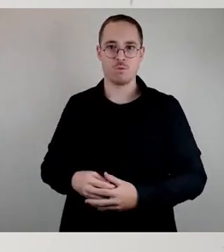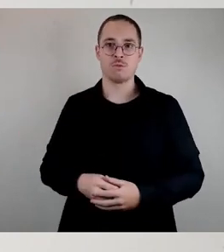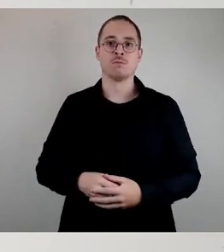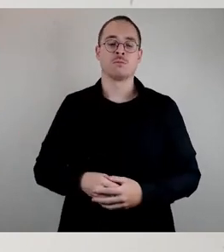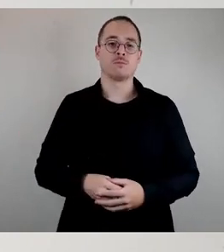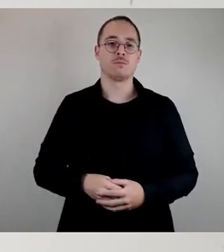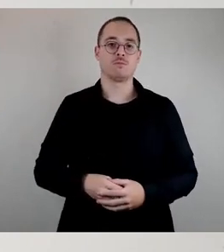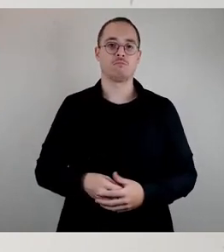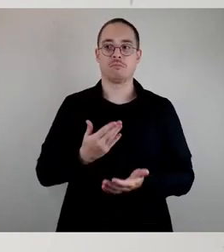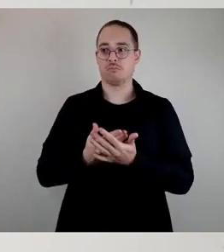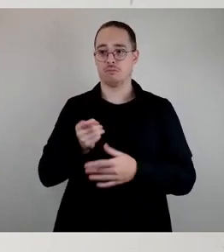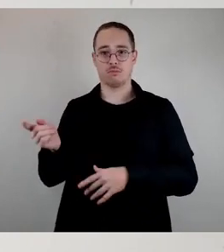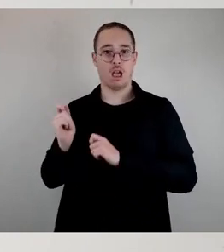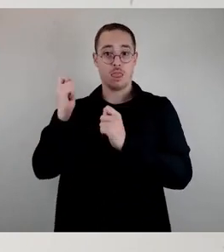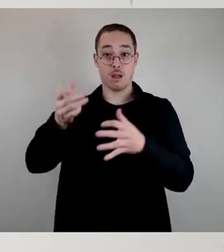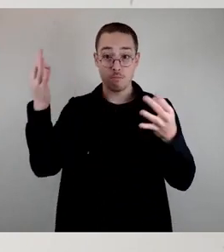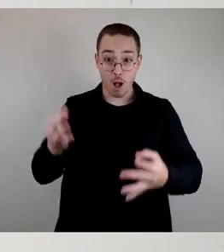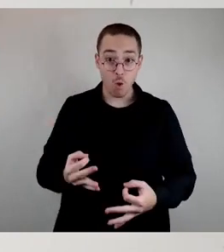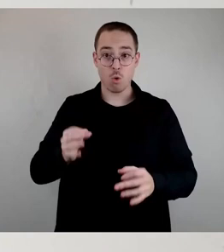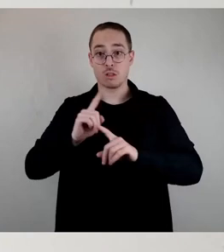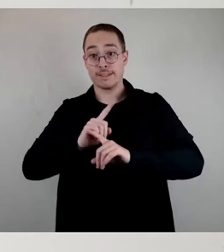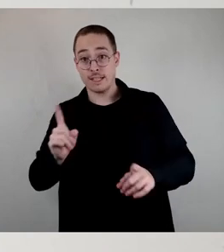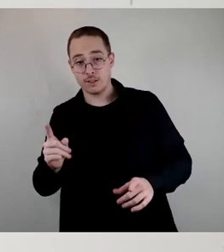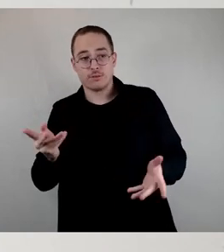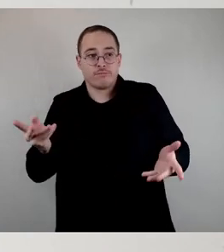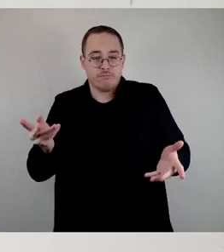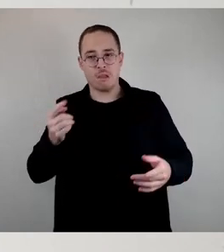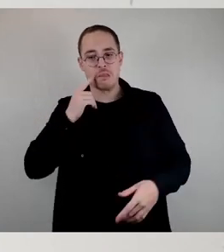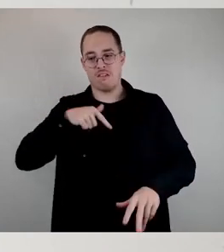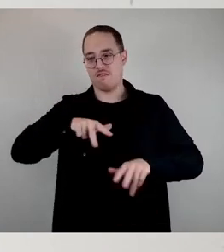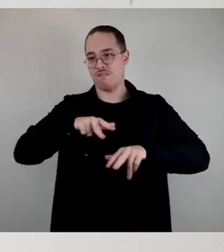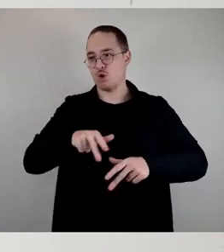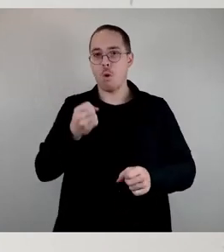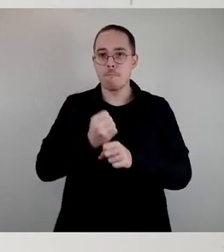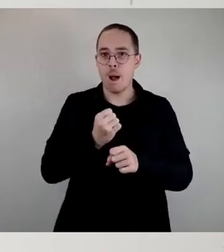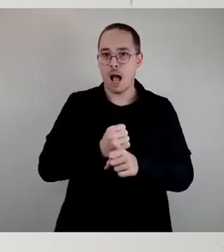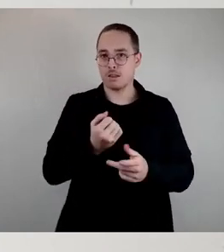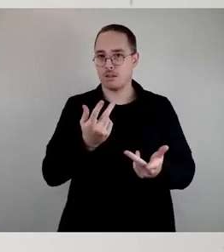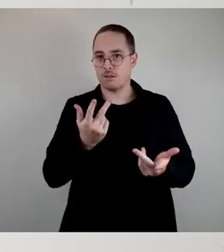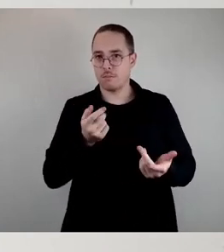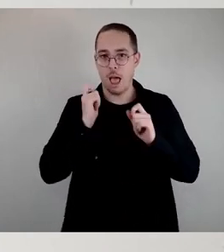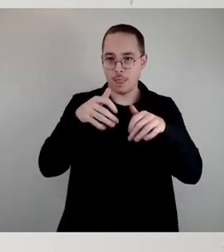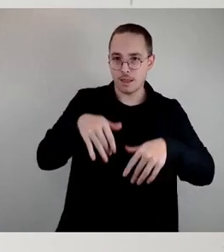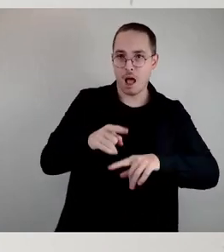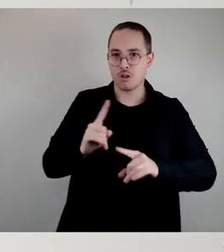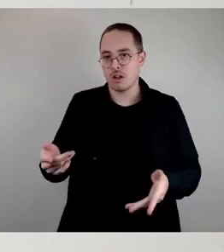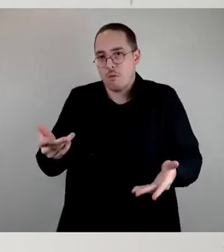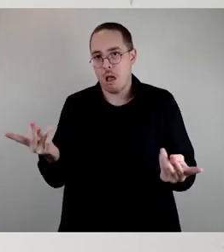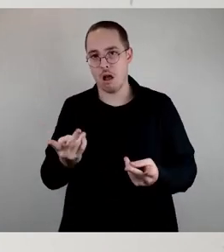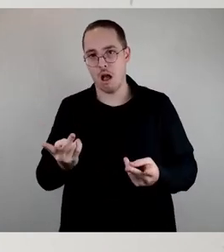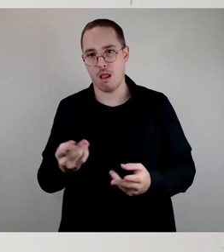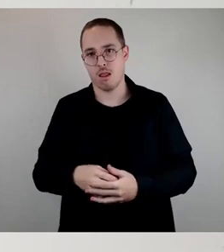Antrag oder braucht man ihn nicht. Wir sagen als Verwaltung, wir machen es sowieso und da es für mich auch die Wahrscheinlichkeit ist, ich bin noch immer